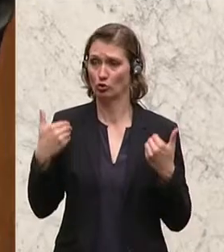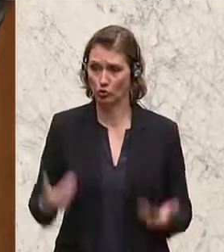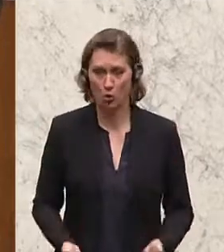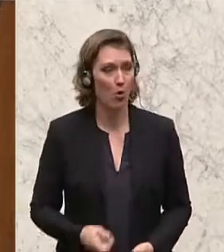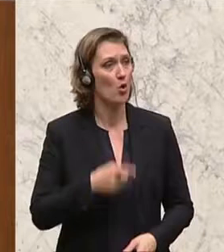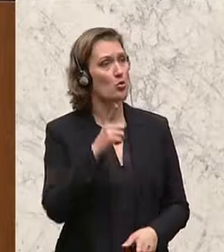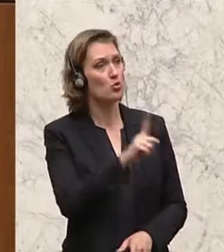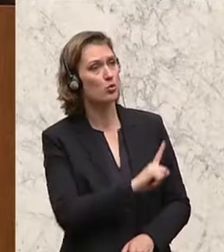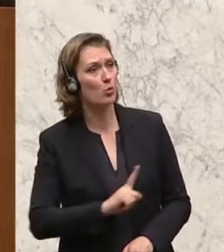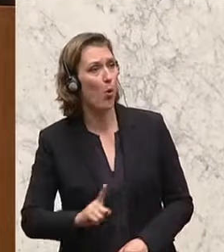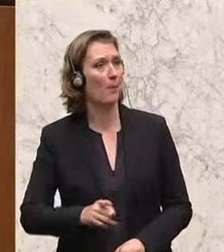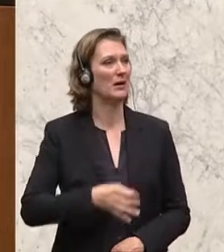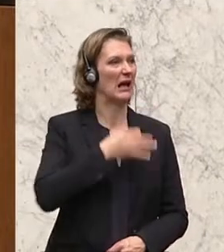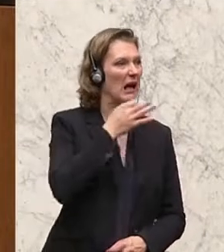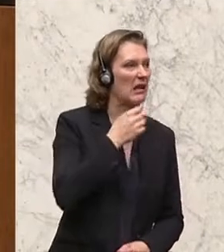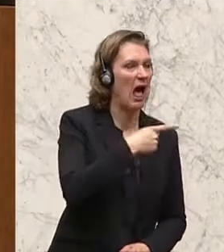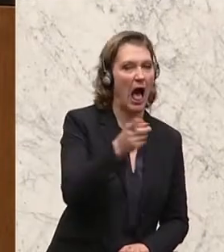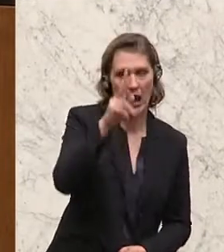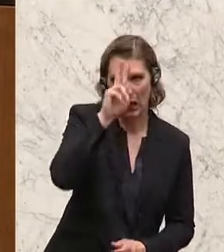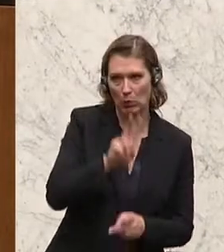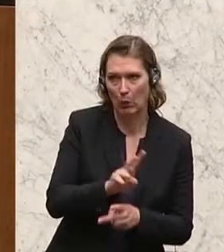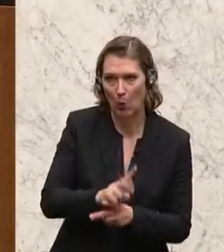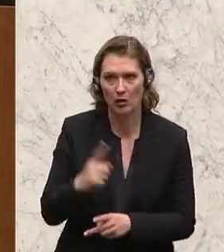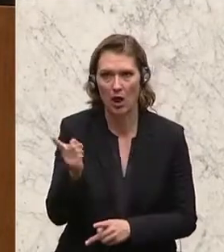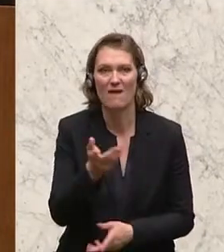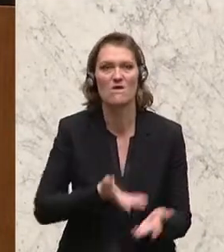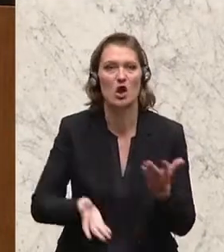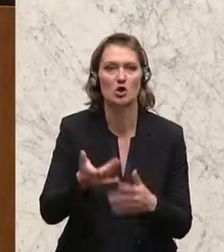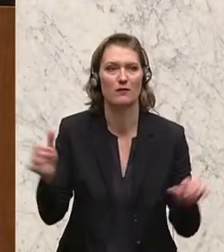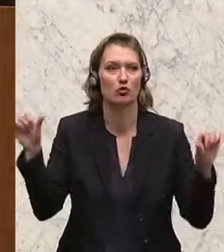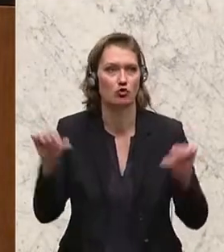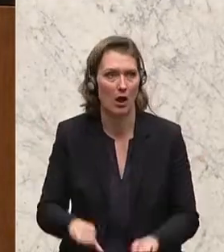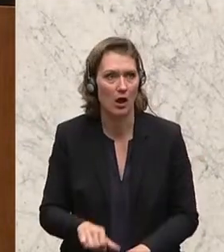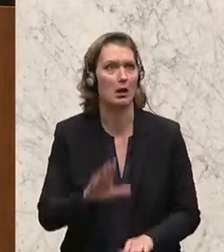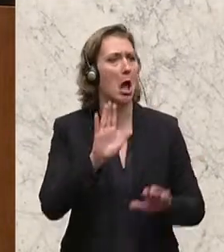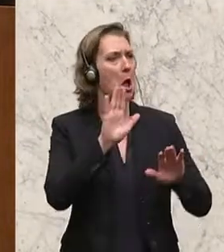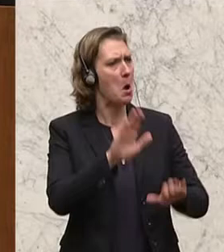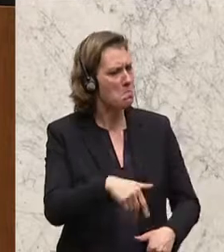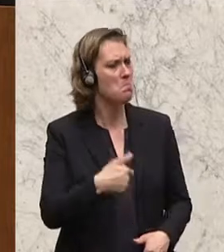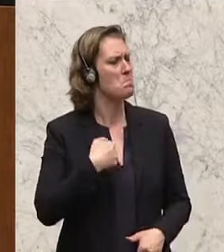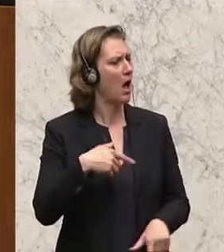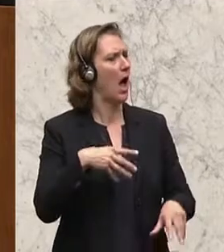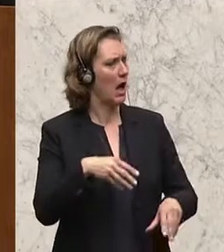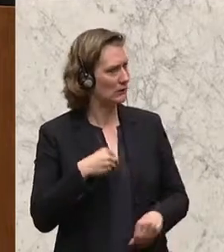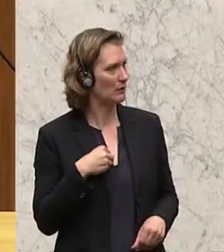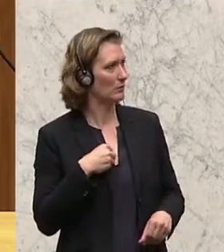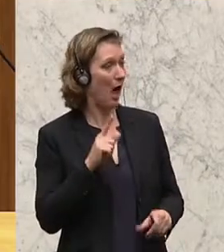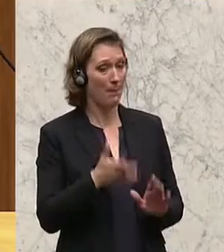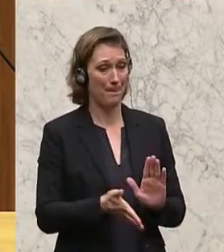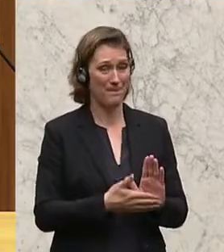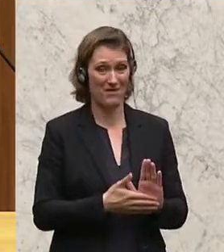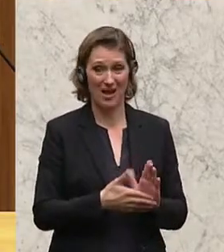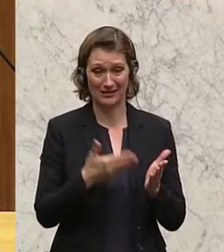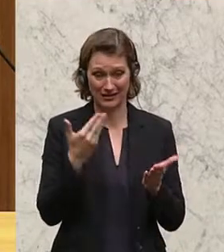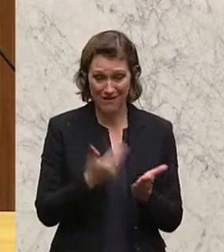Sie es jetzt wieder hinstellen und sagen, weil die ganzen Trotteln dort nicht wirtschaften können. Okay, das haben wir eh schon gehört. Das nehmen wir auch zur Kenntnis. Fakt